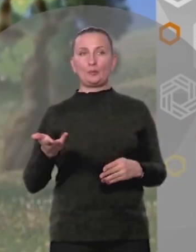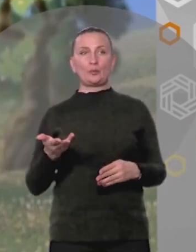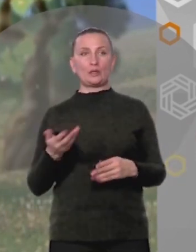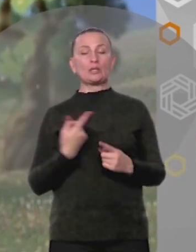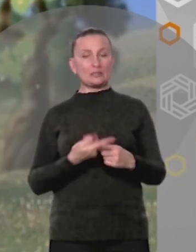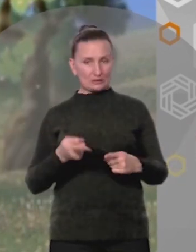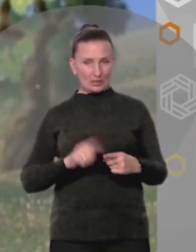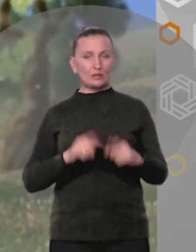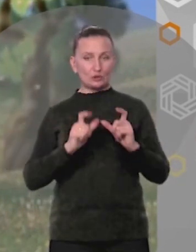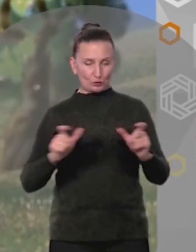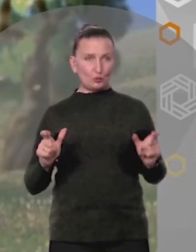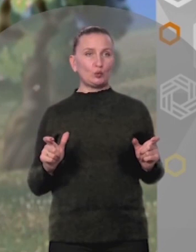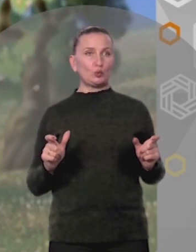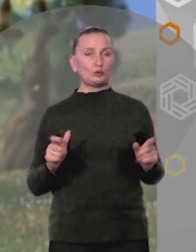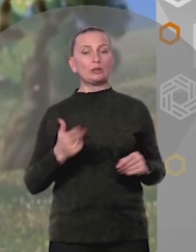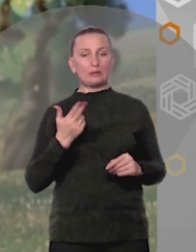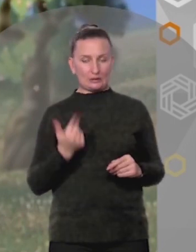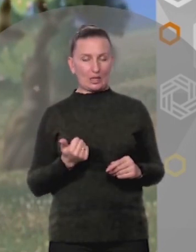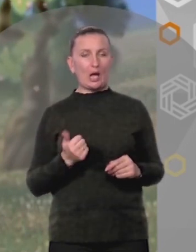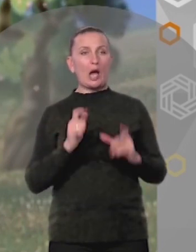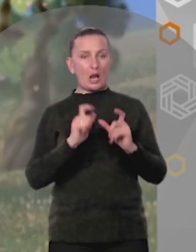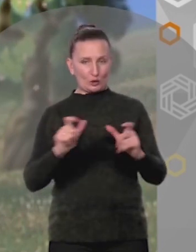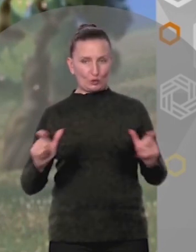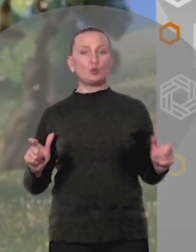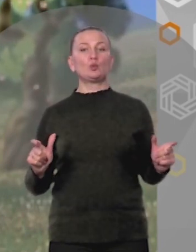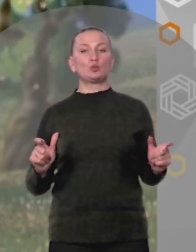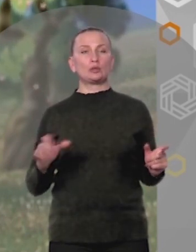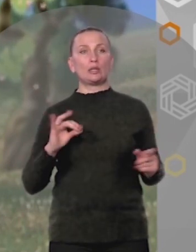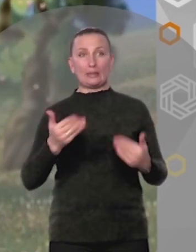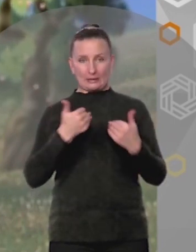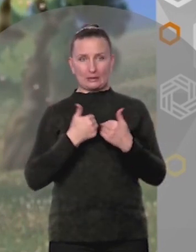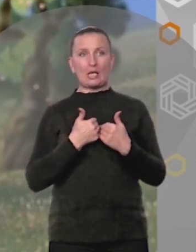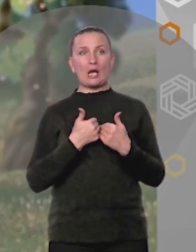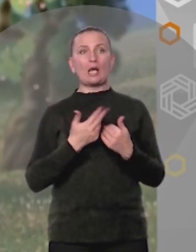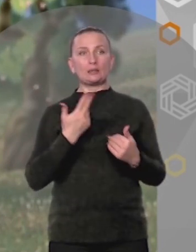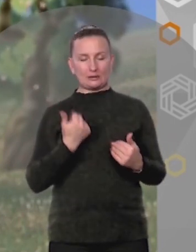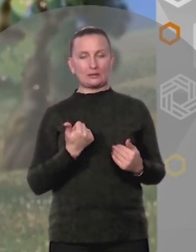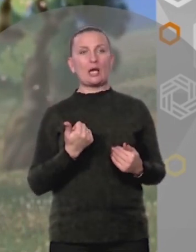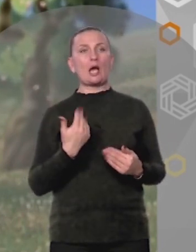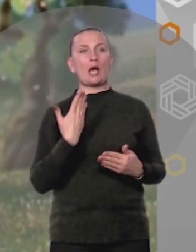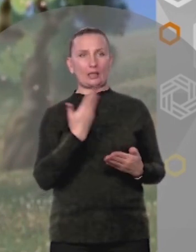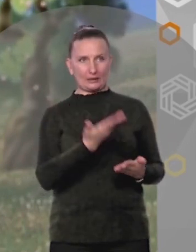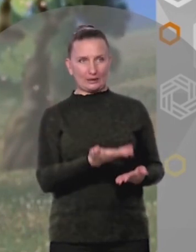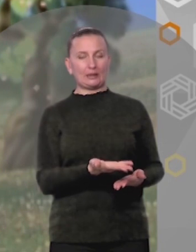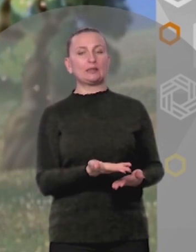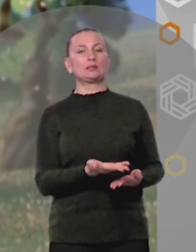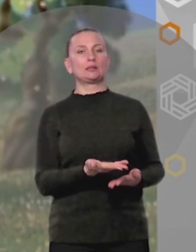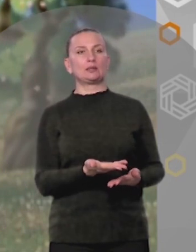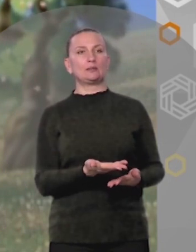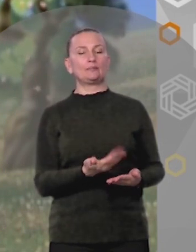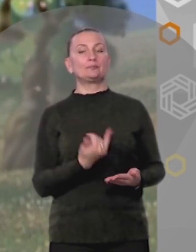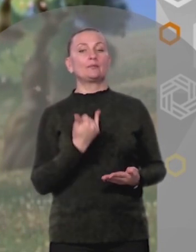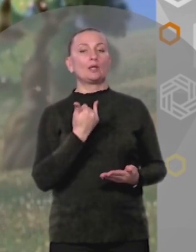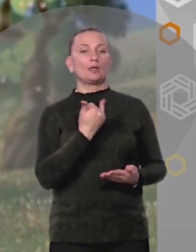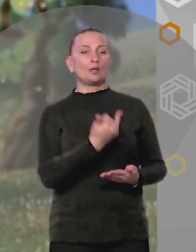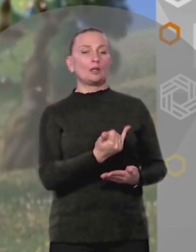Значит люди Да, люди И я Да, и